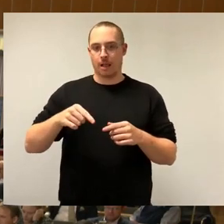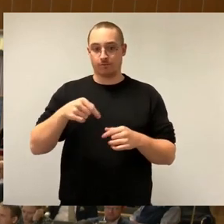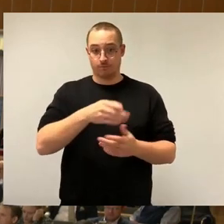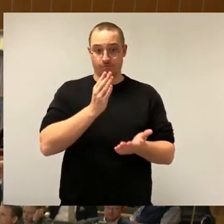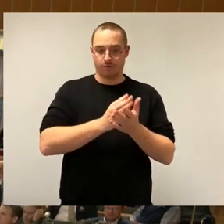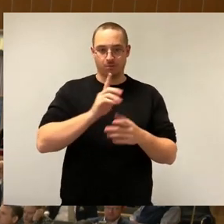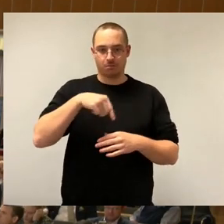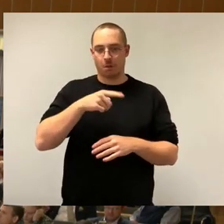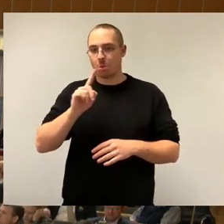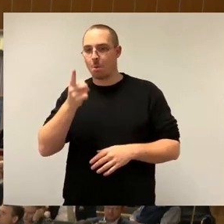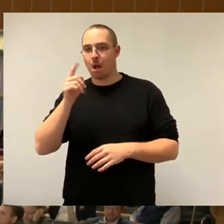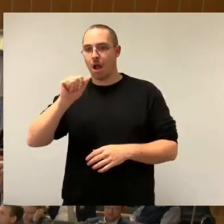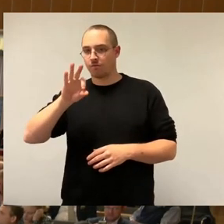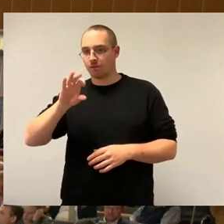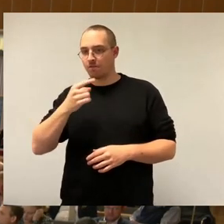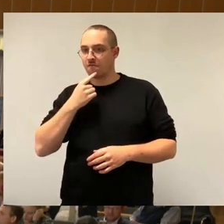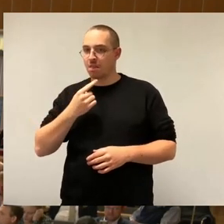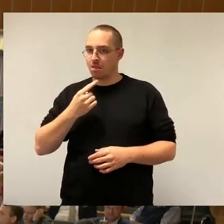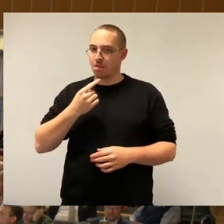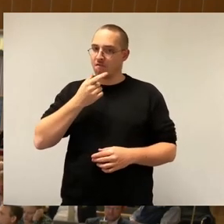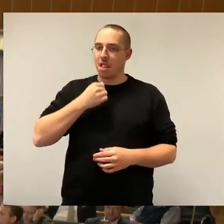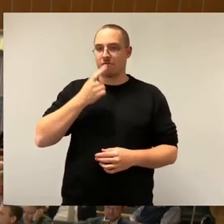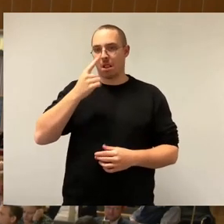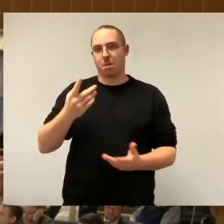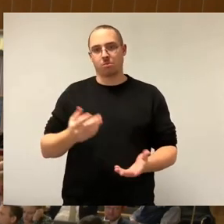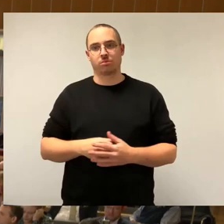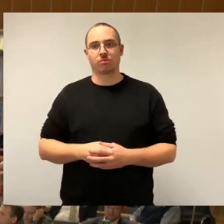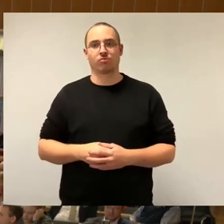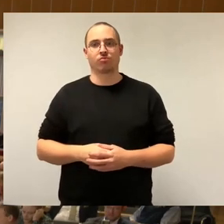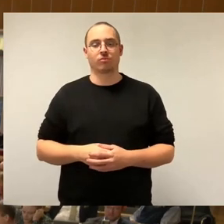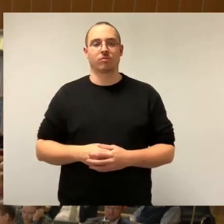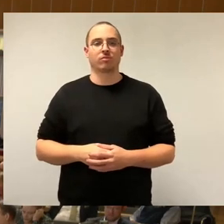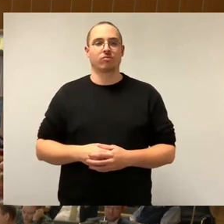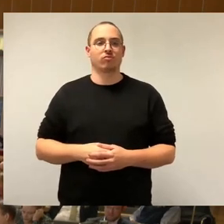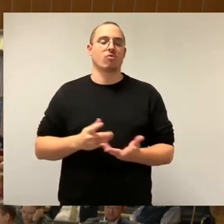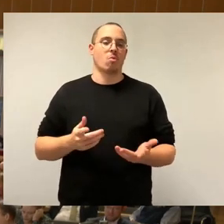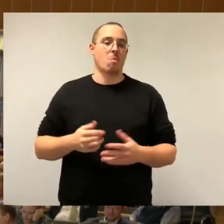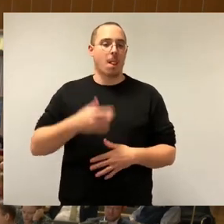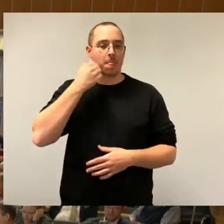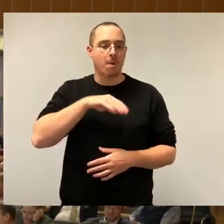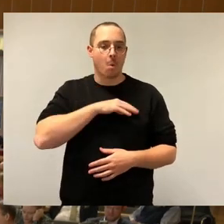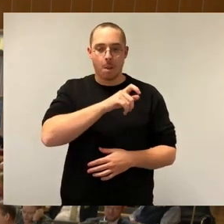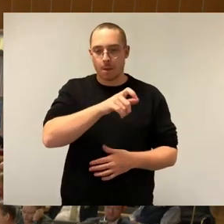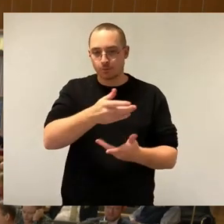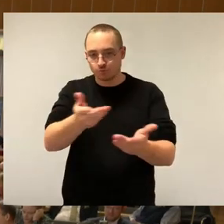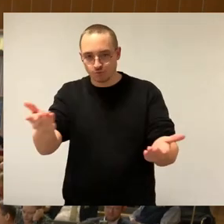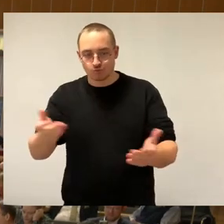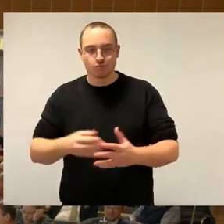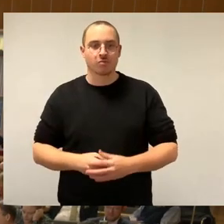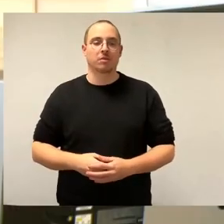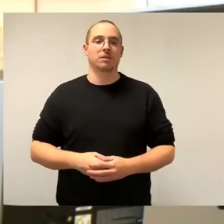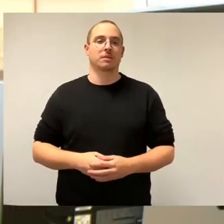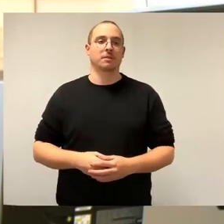Herr Bürgermeister, liebe Kolleginnen und Kollegen, Erlass der Satzung der Landeshauptstadt zur Durchführung einer Kommunalstatistik